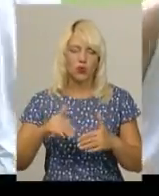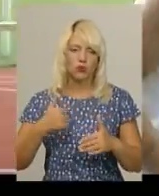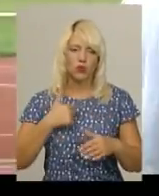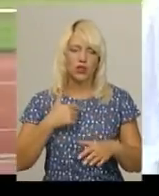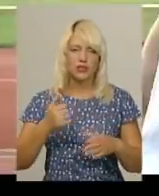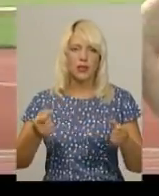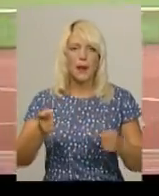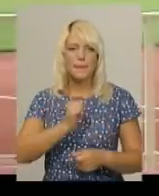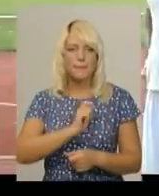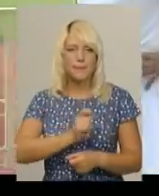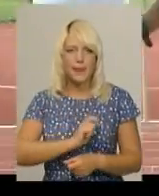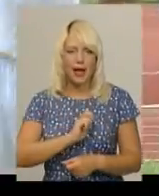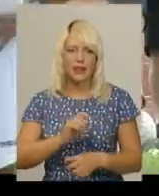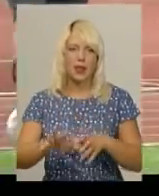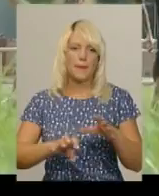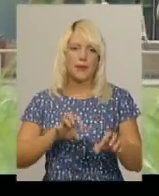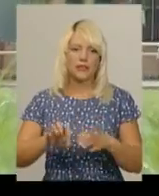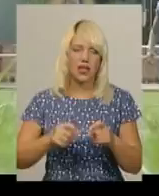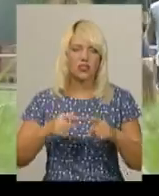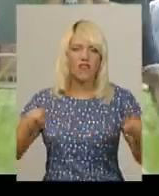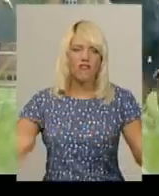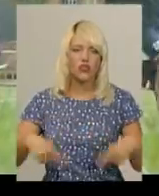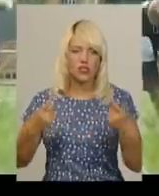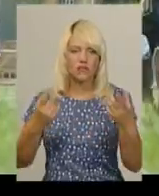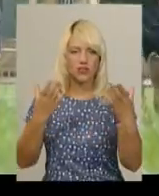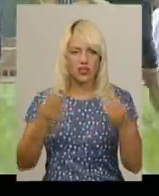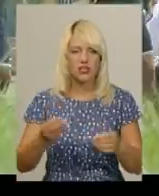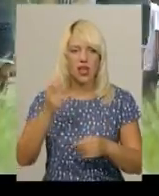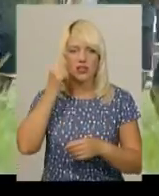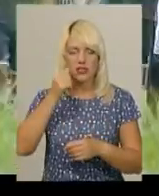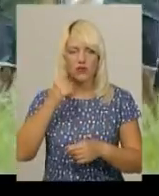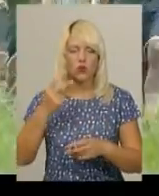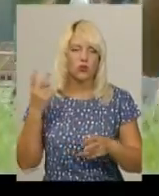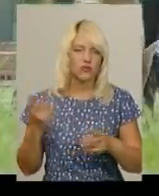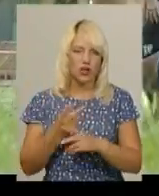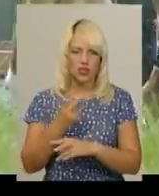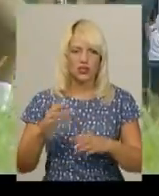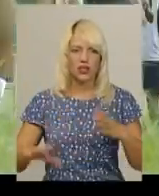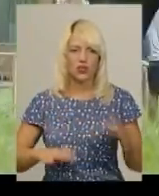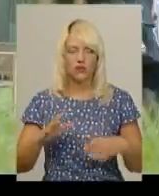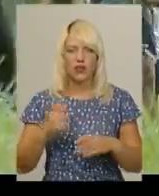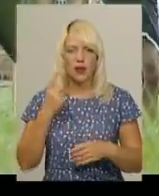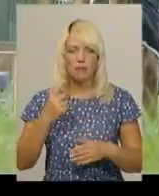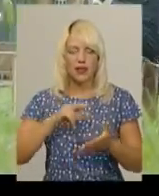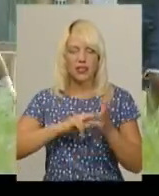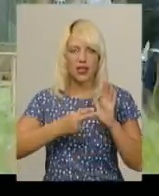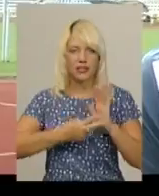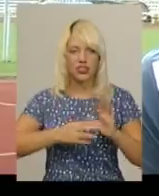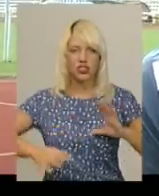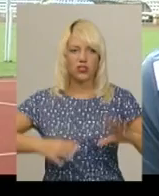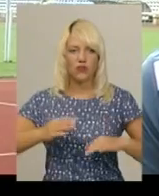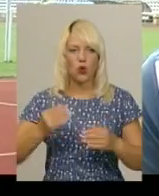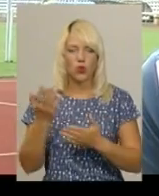масажі. Такий встановительний день. А завтра вже в нас двохразове тренирування. Перше тактичне тренування в